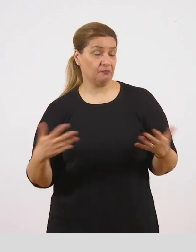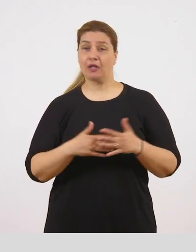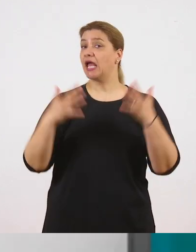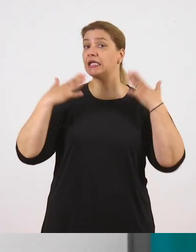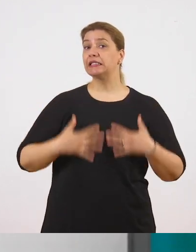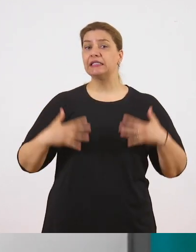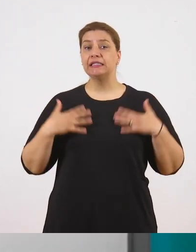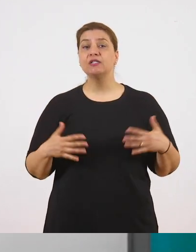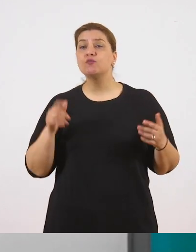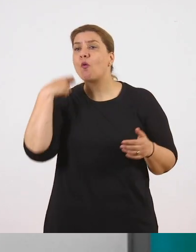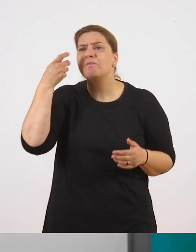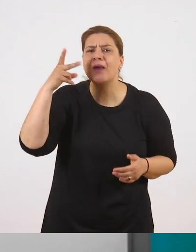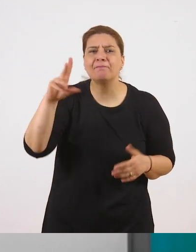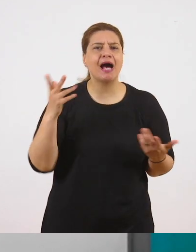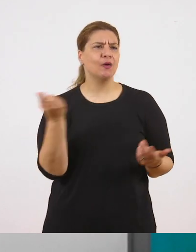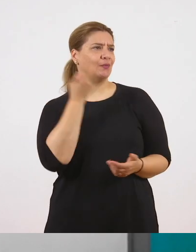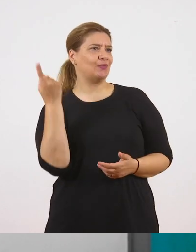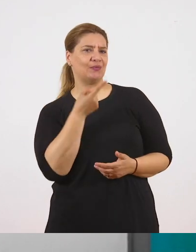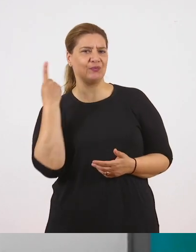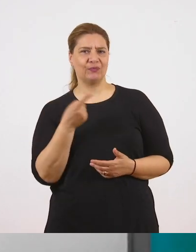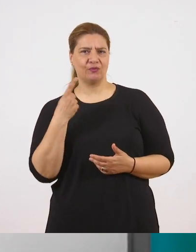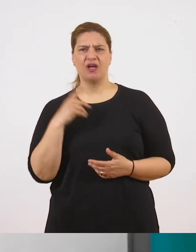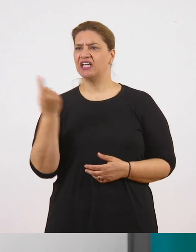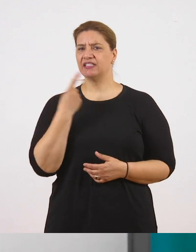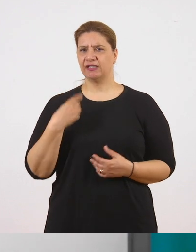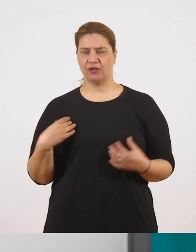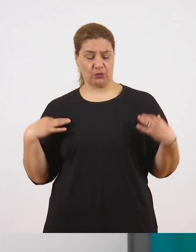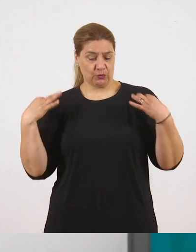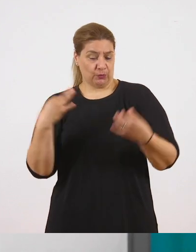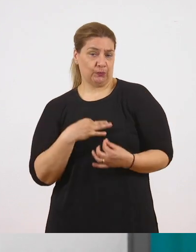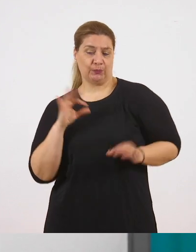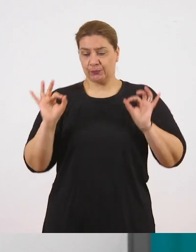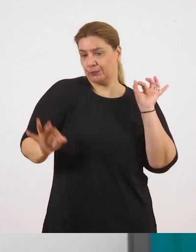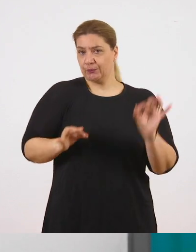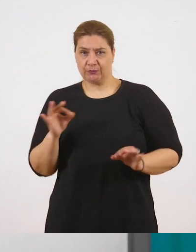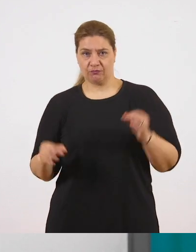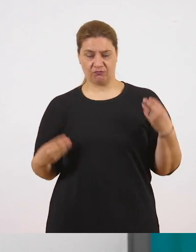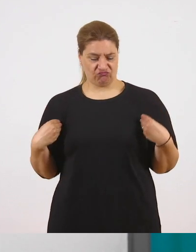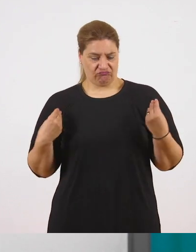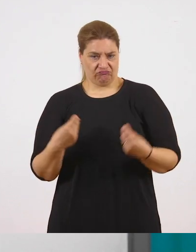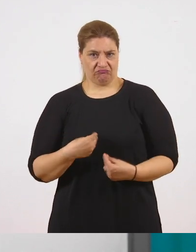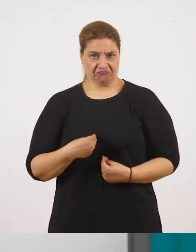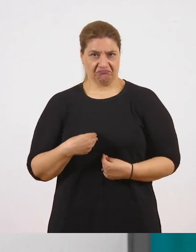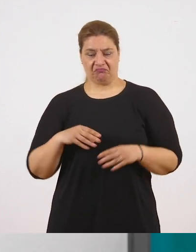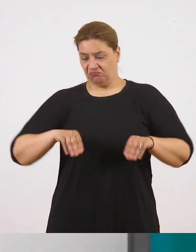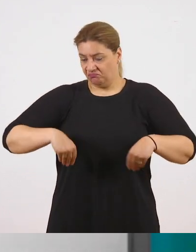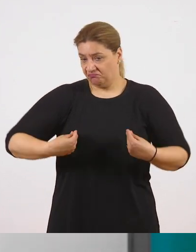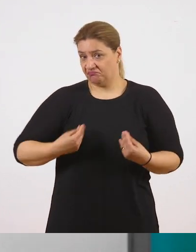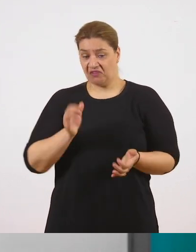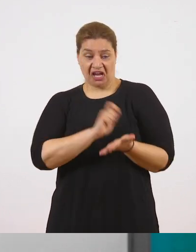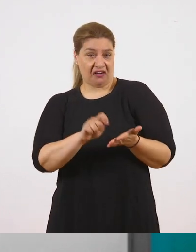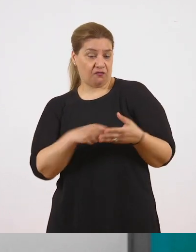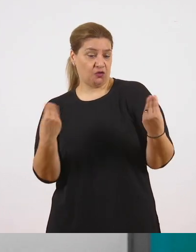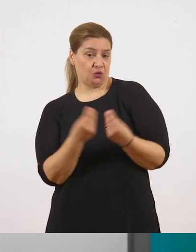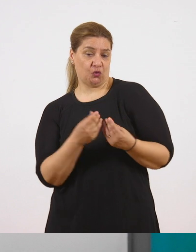που φοράει κομψά κουστούμια γιατί πηγαίνει κάθε πρωί στο γραφείο της και πρέπει να είναι πολύ περιποιημένη. Έχετε μια